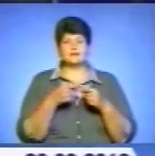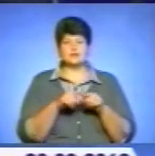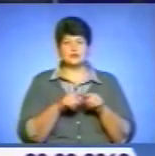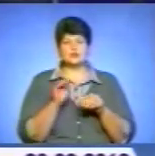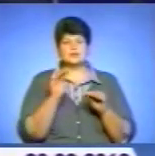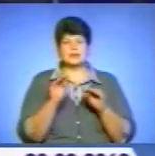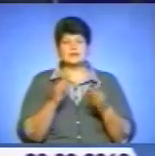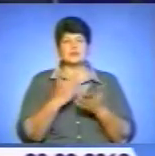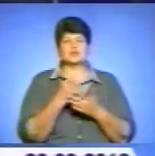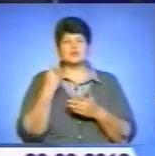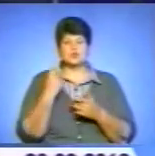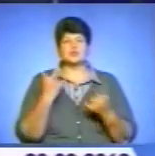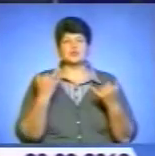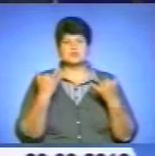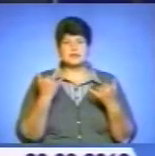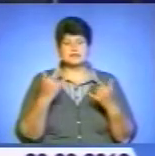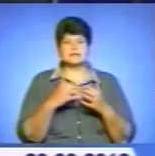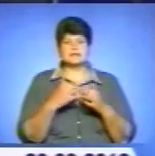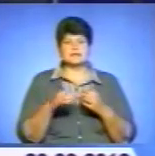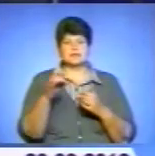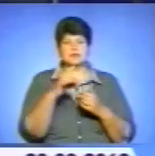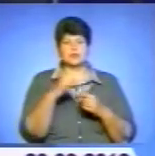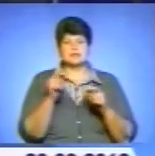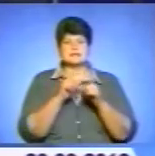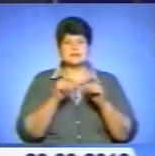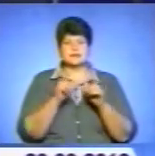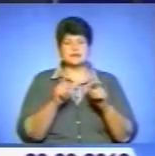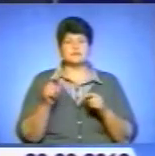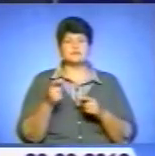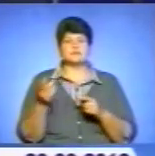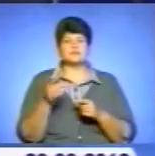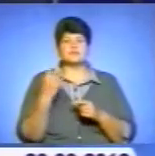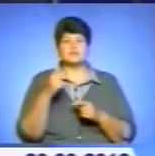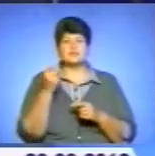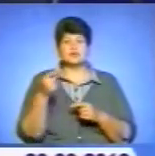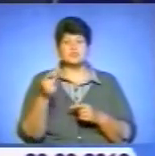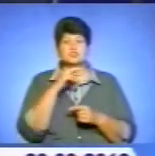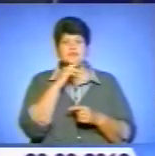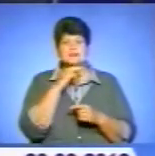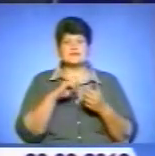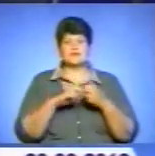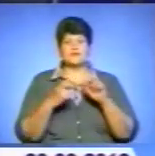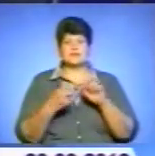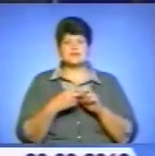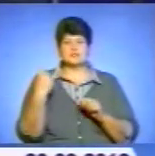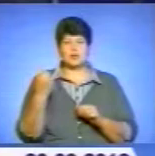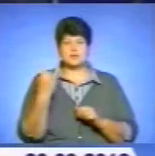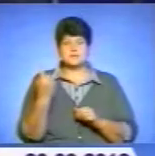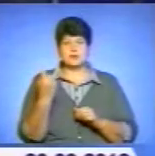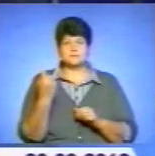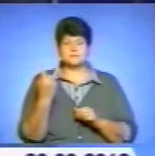однією із найсучасніших серед районних закладів охорони здоров'я у Тернопільській, Чернівецькій та Івано-Франківській областях.